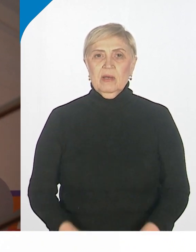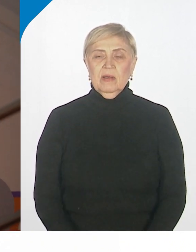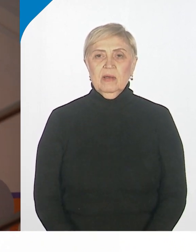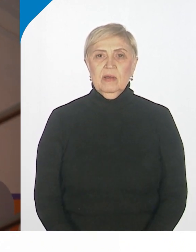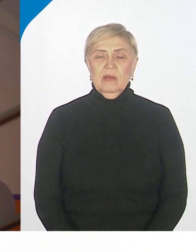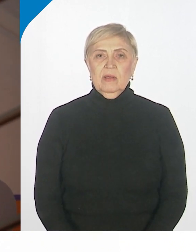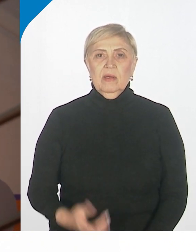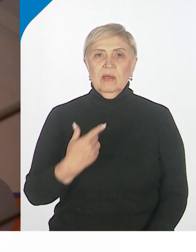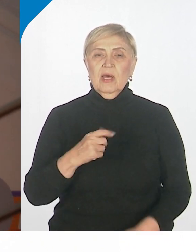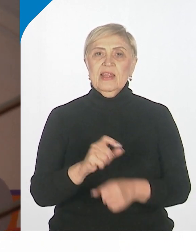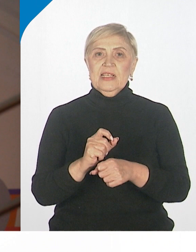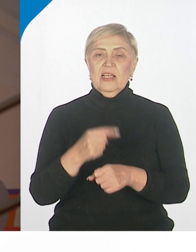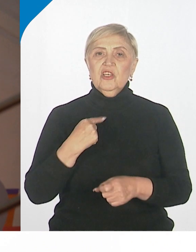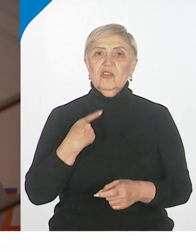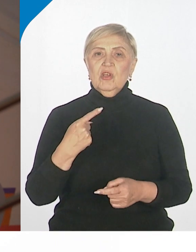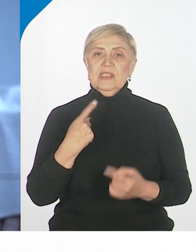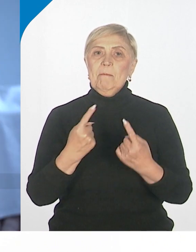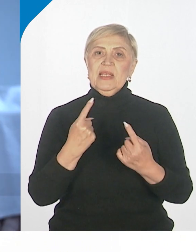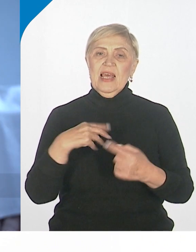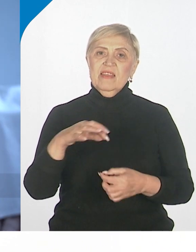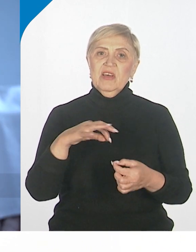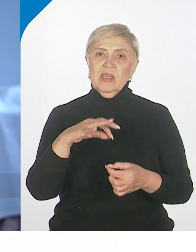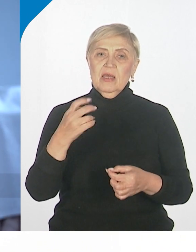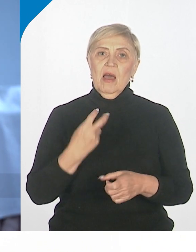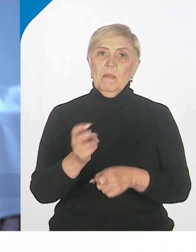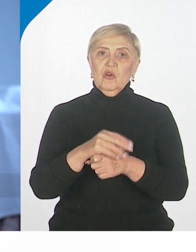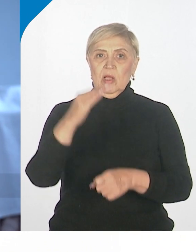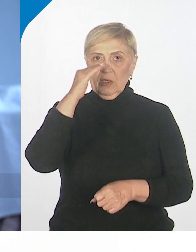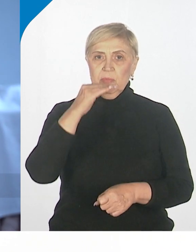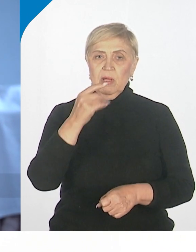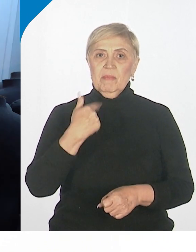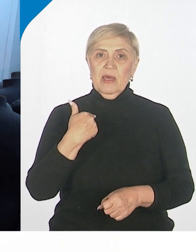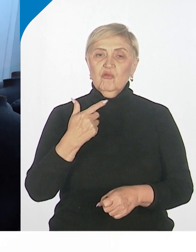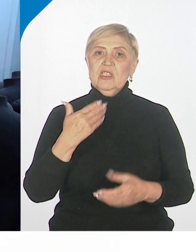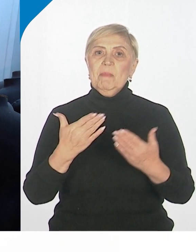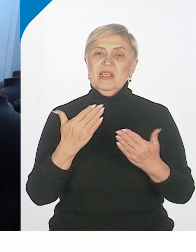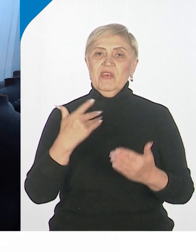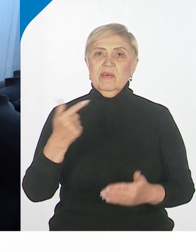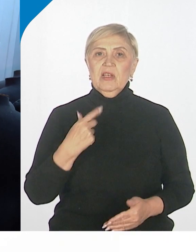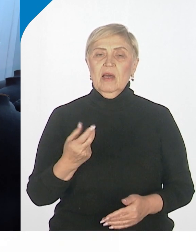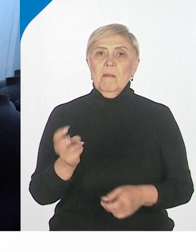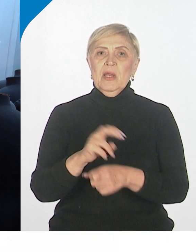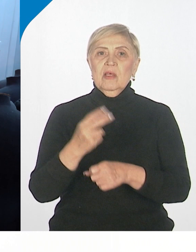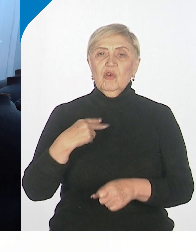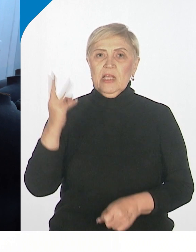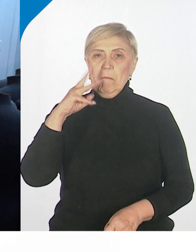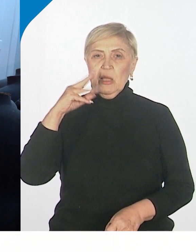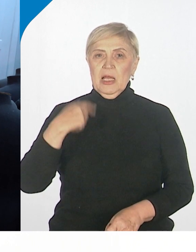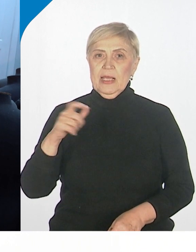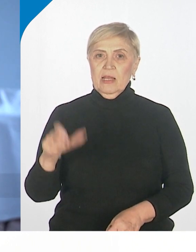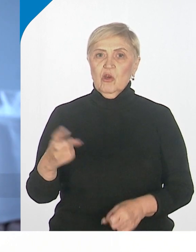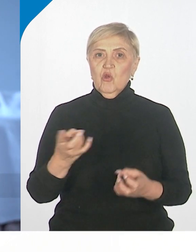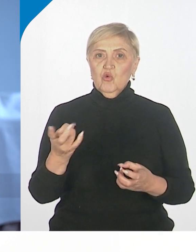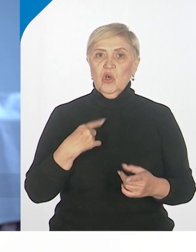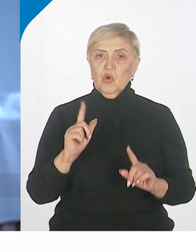собеседование. Я прихожу с папой. Мы вам хотим посоветовать на модельера. Надо как-то реально рассуждать, да?